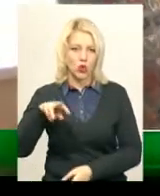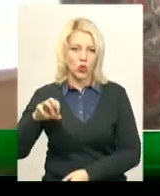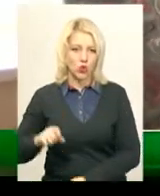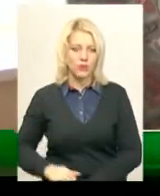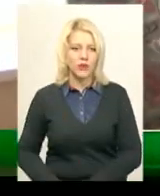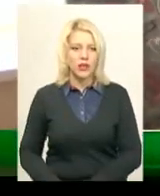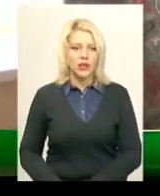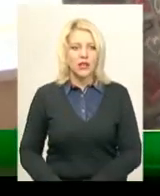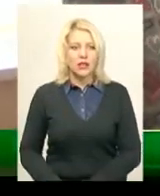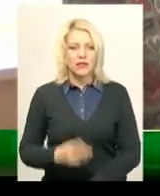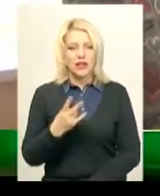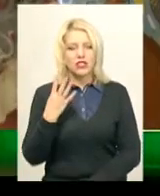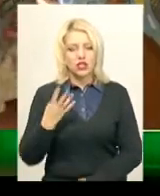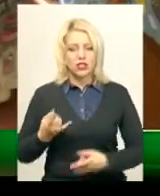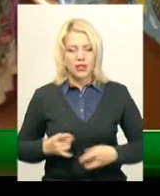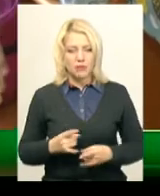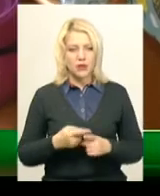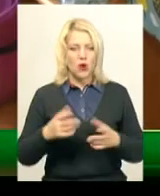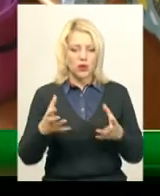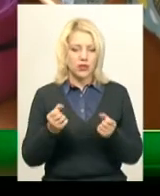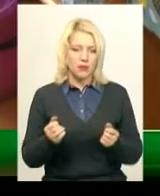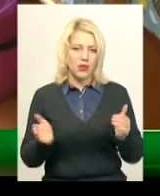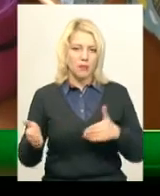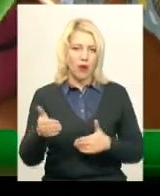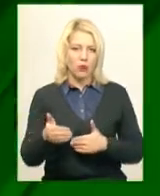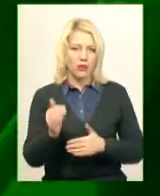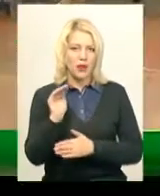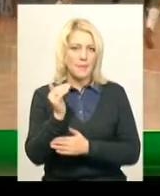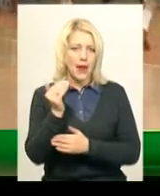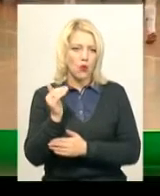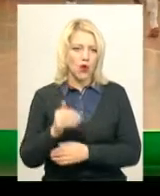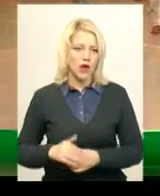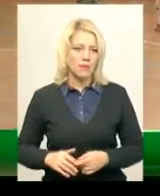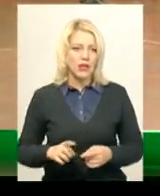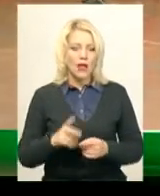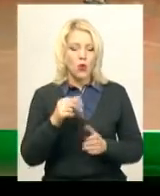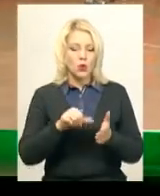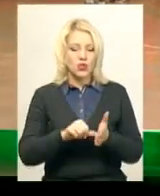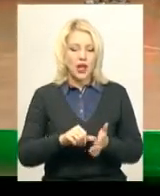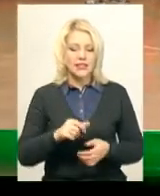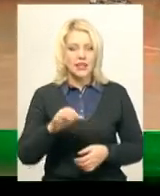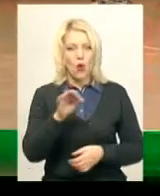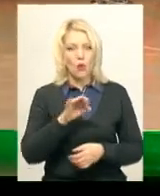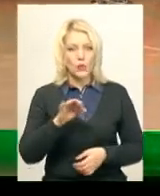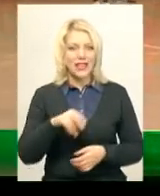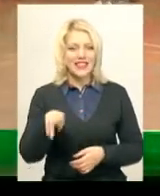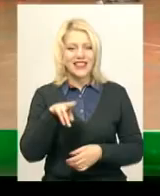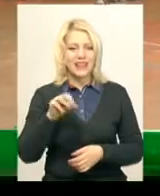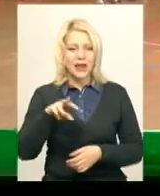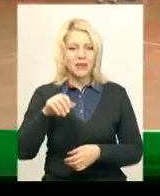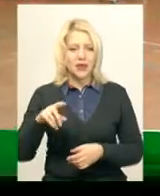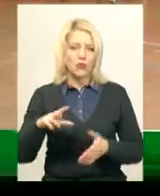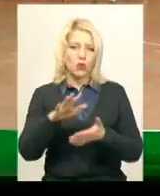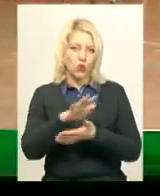24 породіллі Литричівського району отримали пакунки малюка. Учасники обласної Динам'яди сьогодні продовжили комплексні